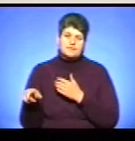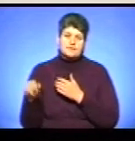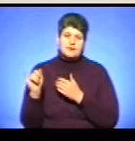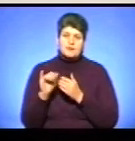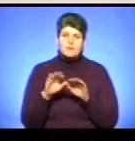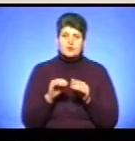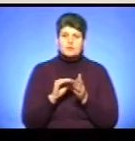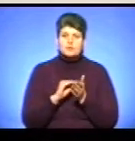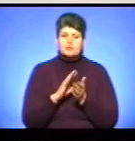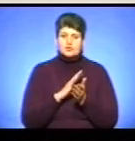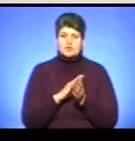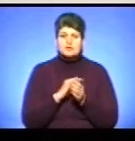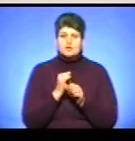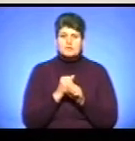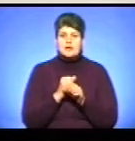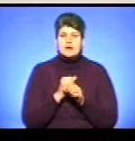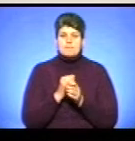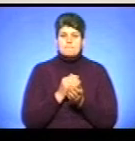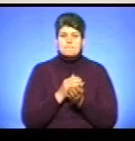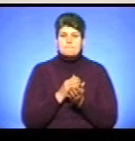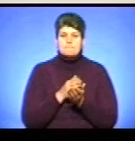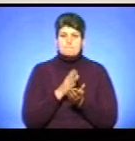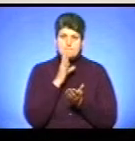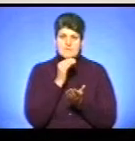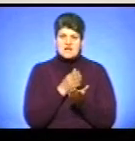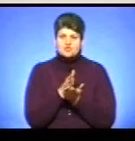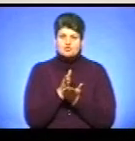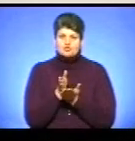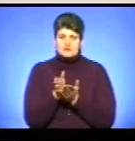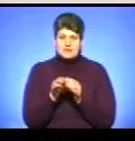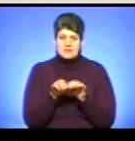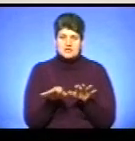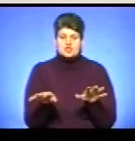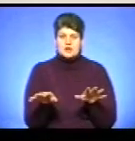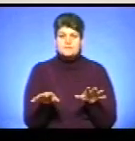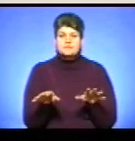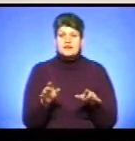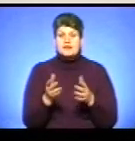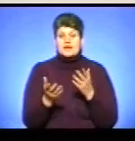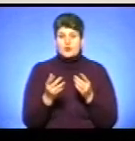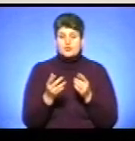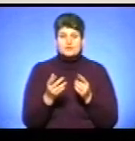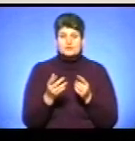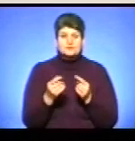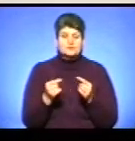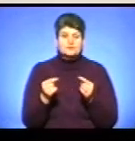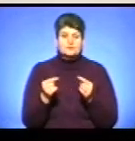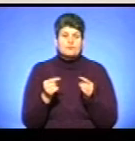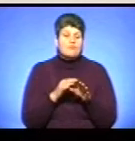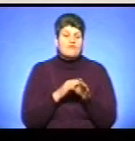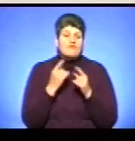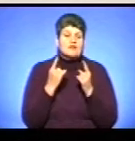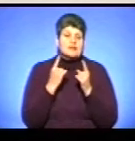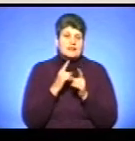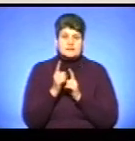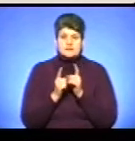і потім була сформована маршрутна мережа. Звичайно, що якогось корінного радикалізму в